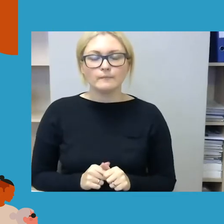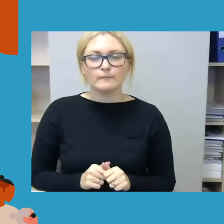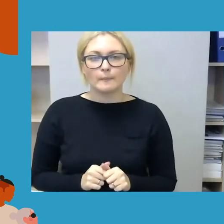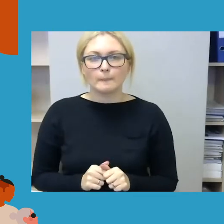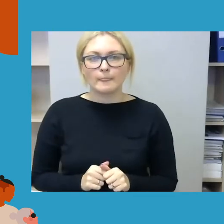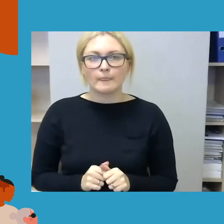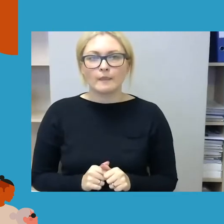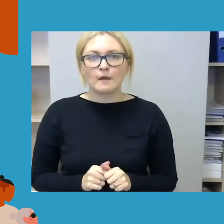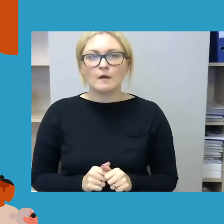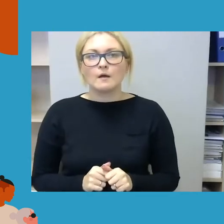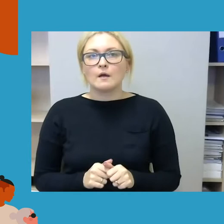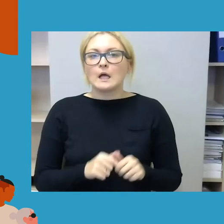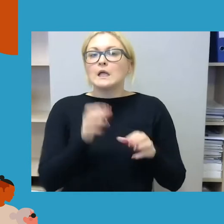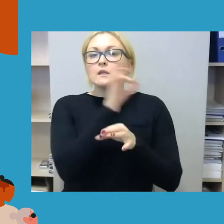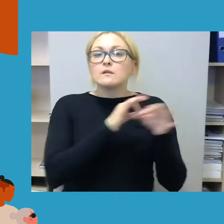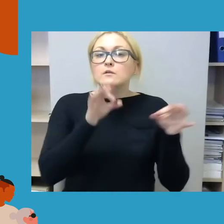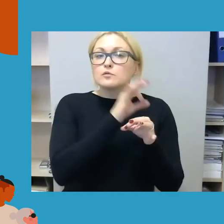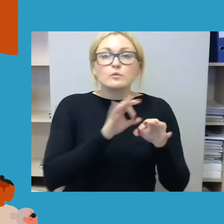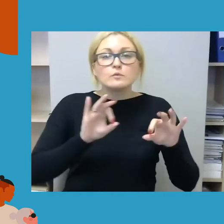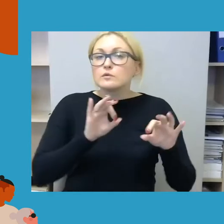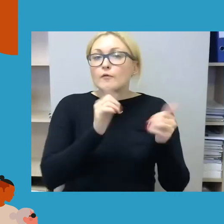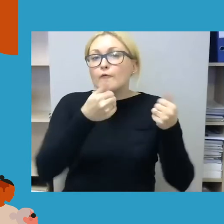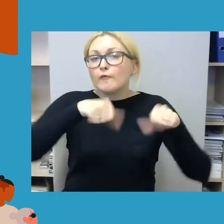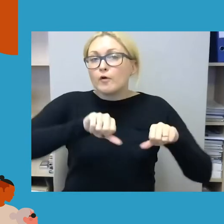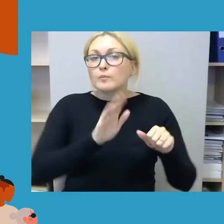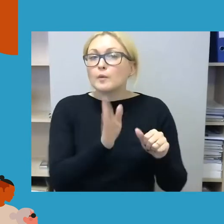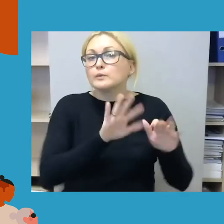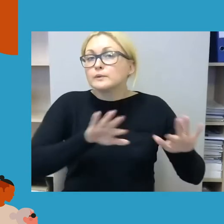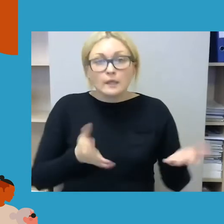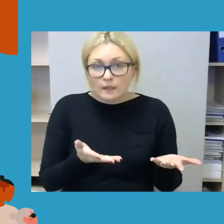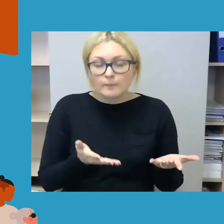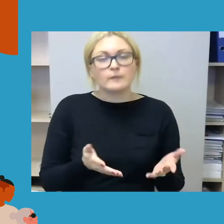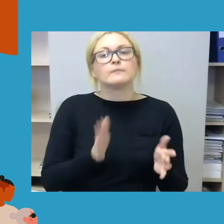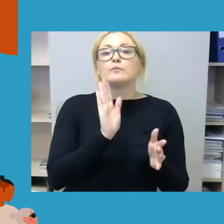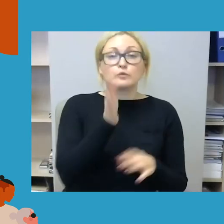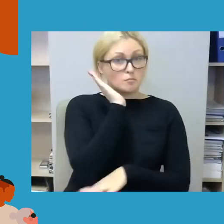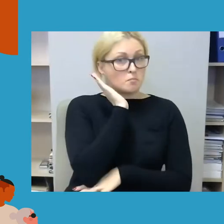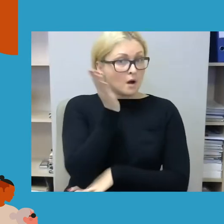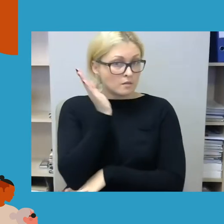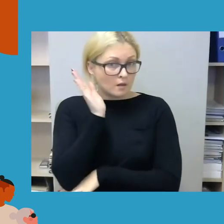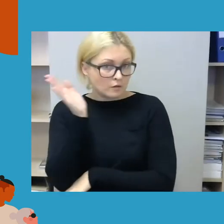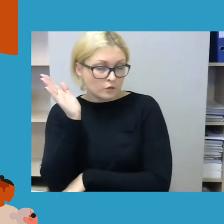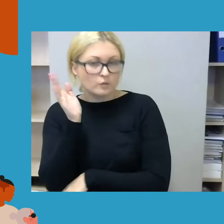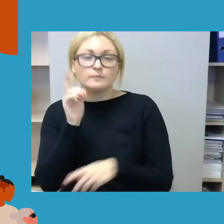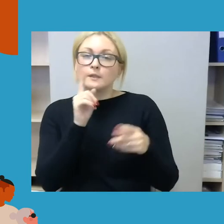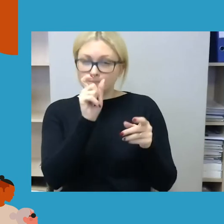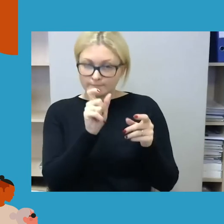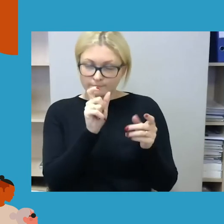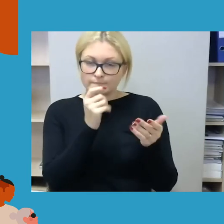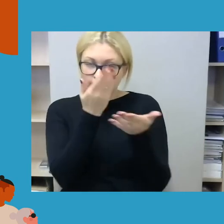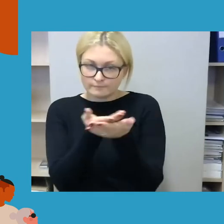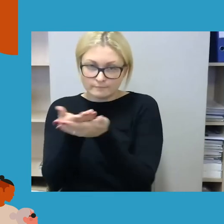trumpai diskusijos eiga, tai pirmiausia keli pranešiai perskaitys pranešimus, na, o tada seks